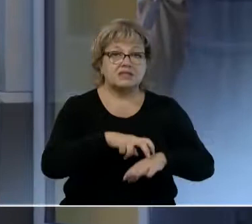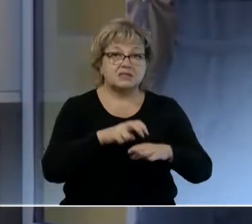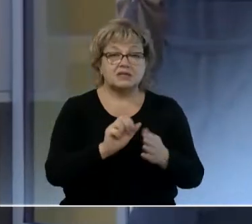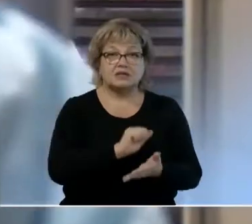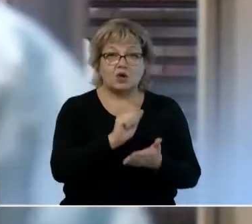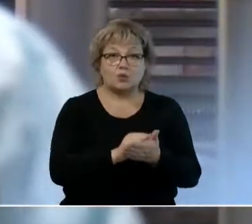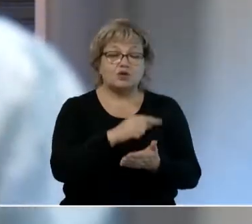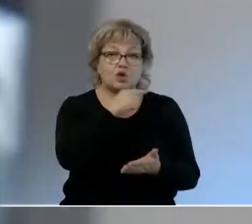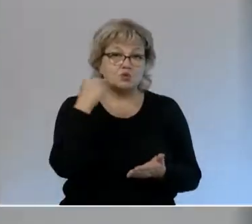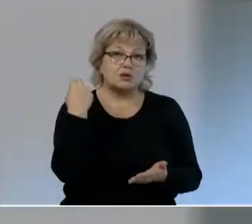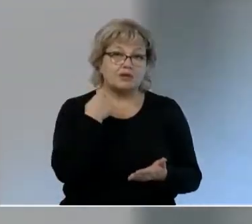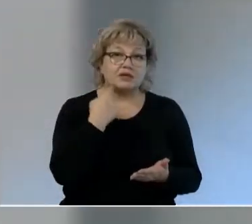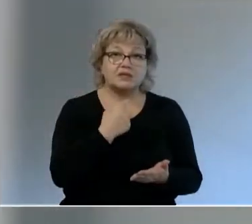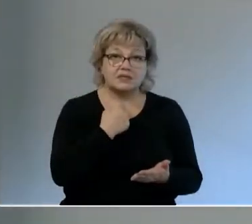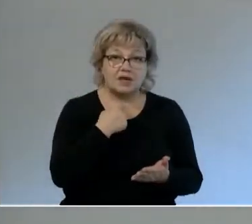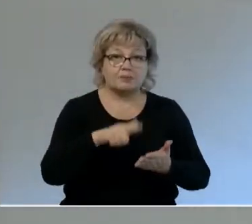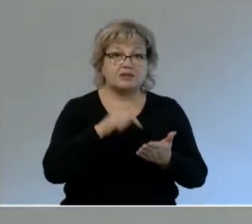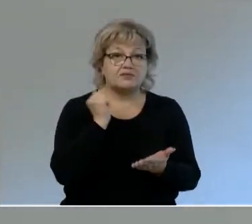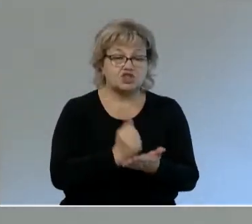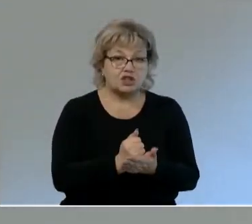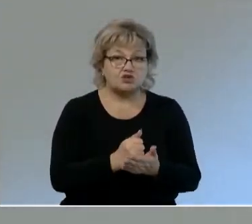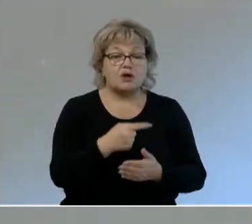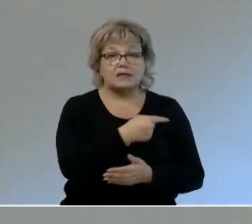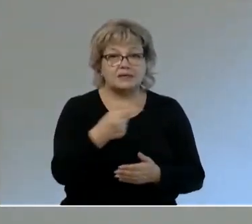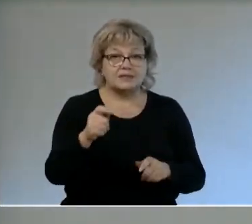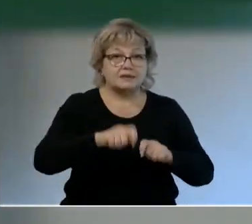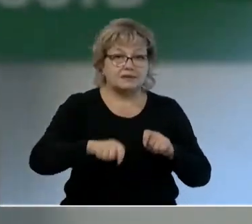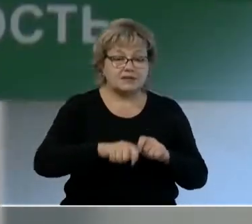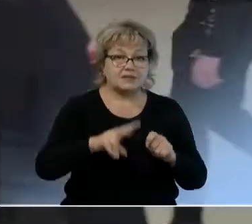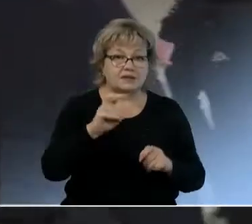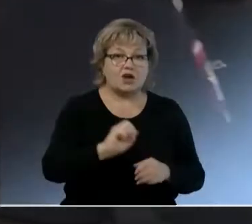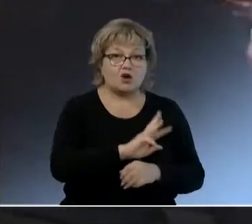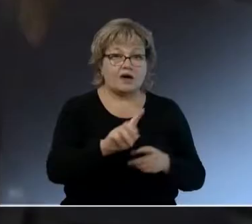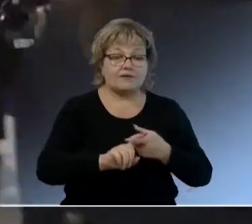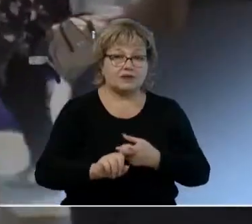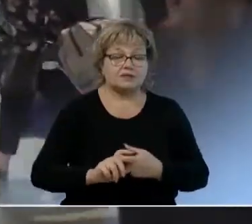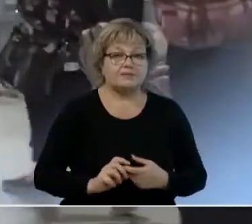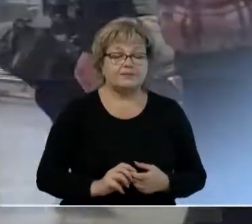документ на русском или английском языках, подтверждающий отрицательный тест на ковид.